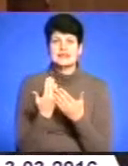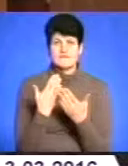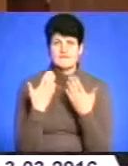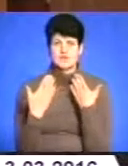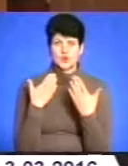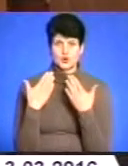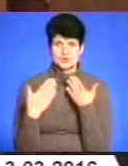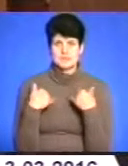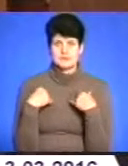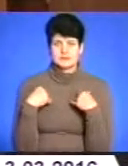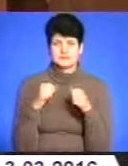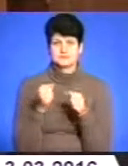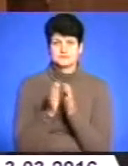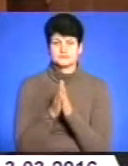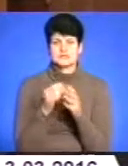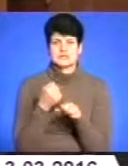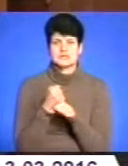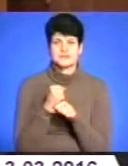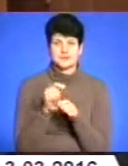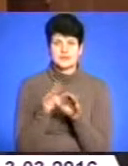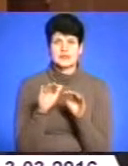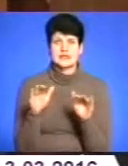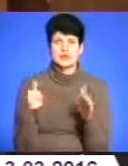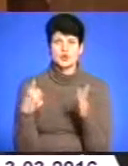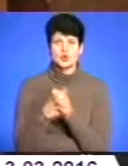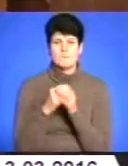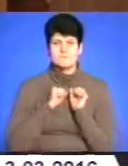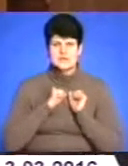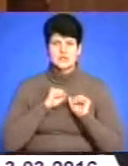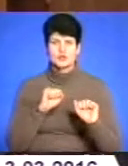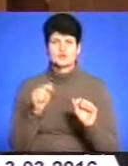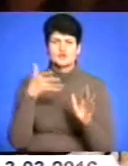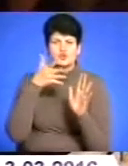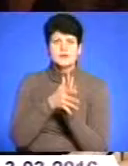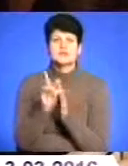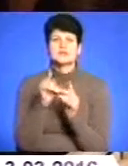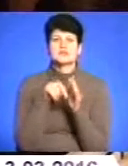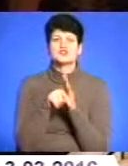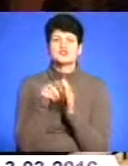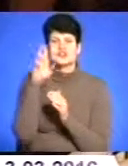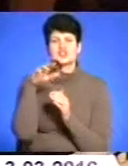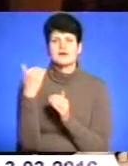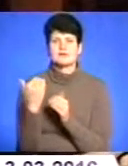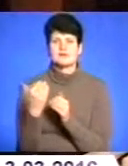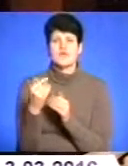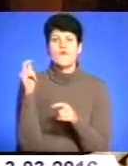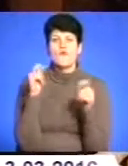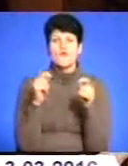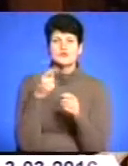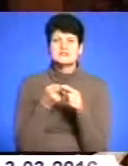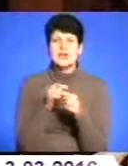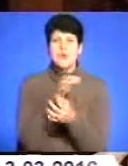ми спонукаємо дітей до патріотизму, щоб вони зрозуміли, що таке їхня держава. Форум передбачає обговорення